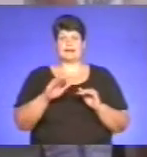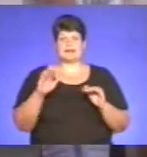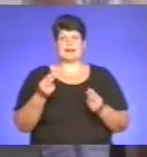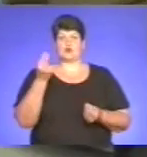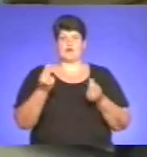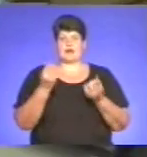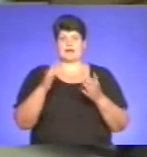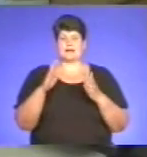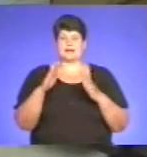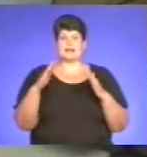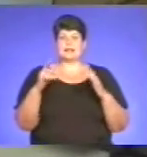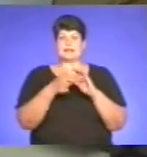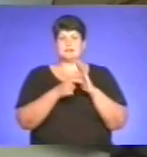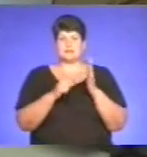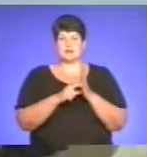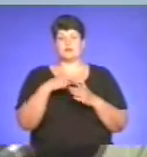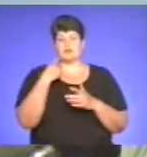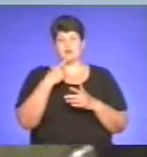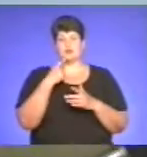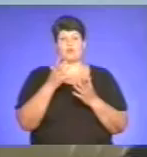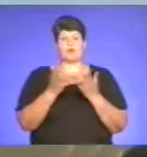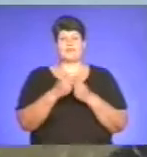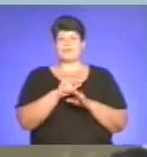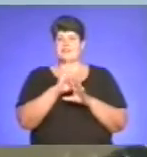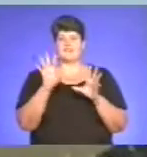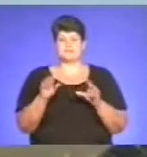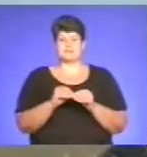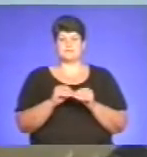кімната. Проте Альберт Васильович впевнений, прорахували не все.